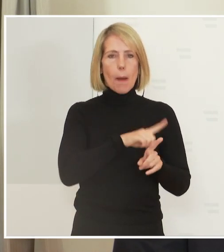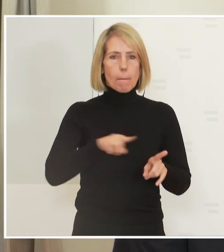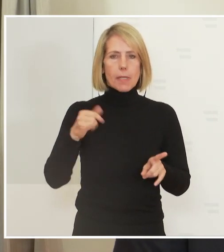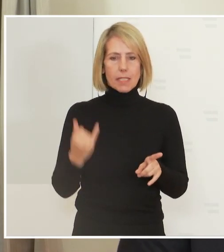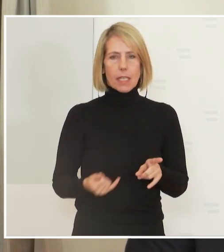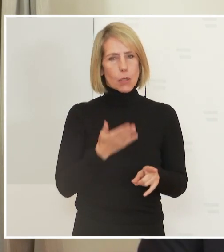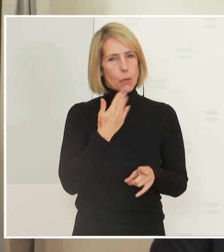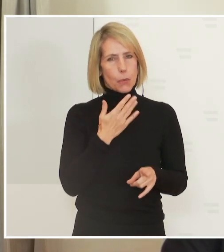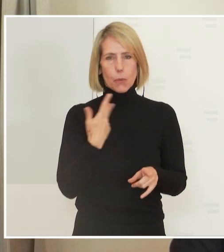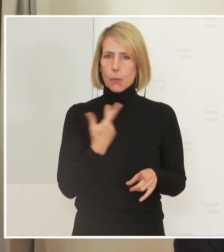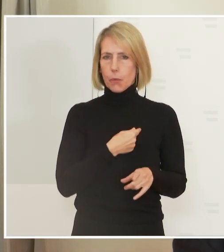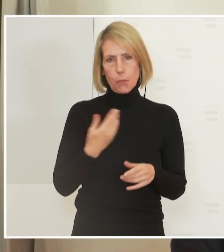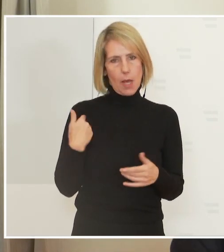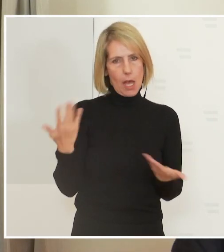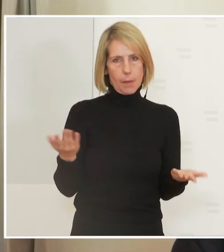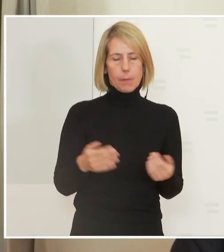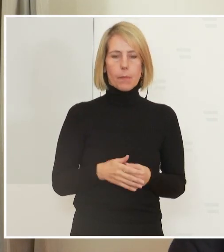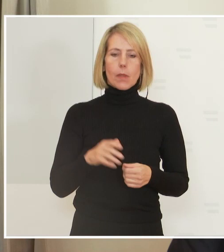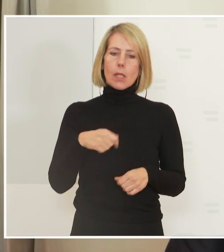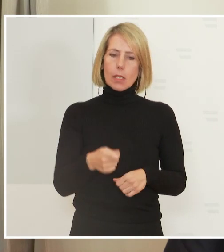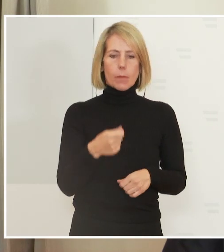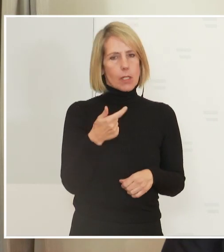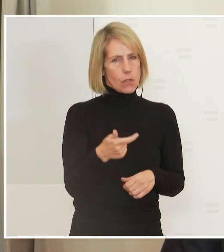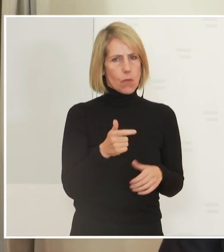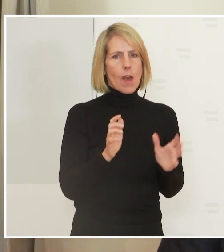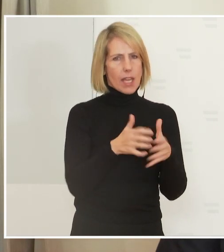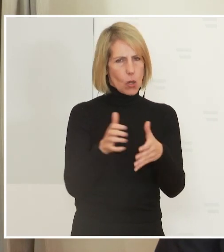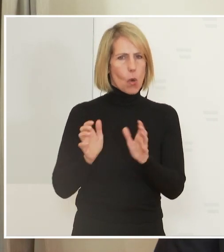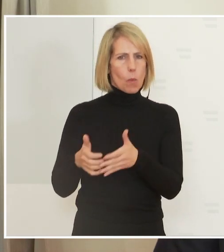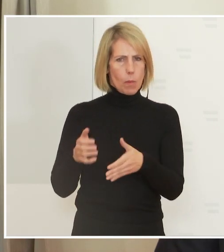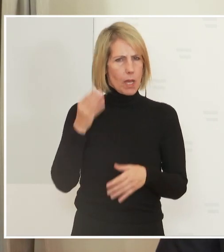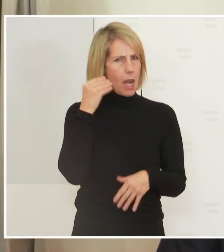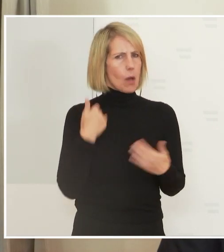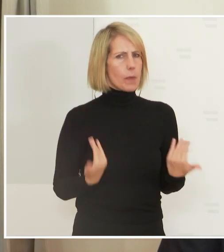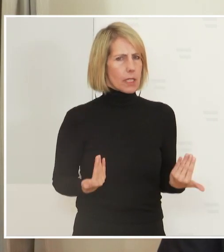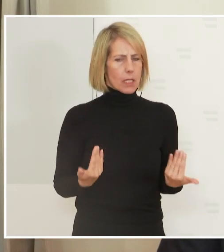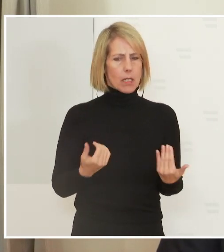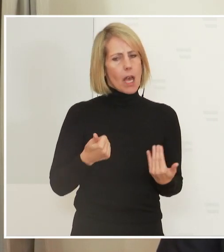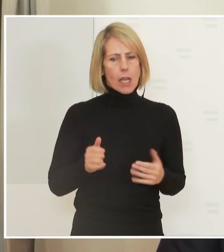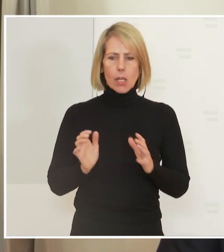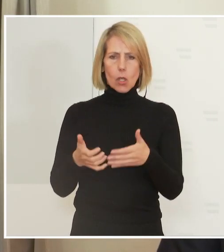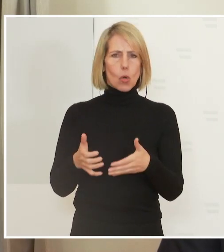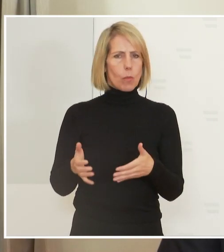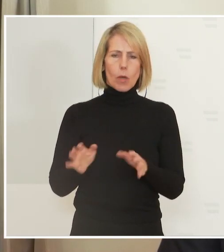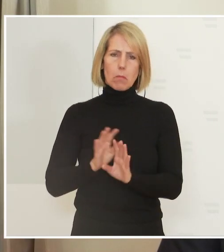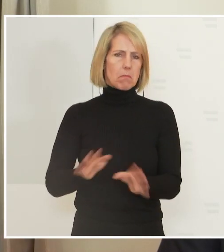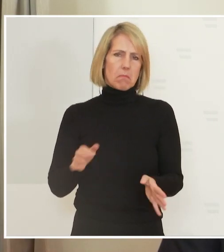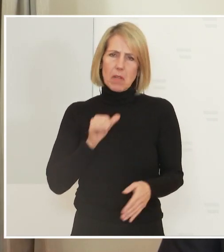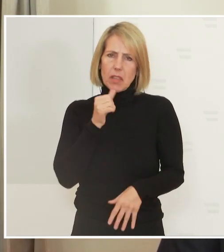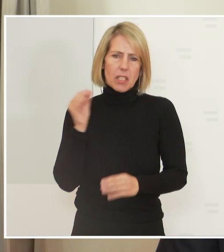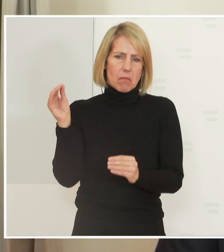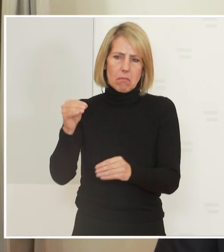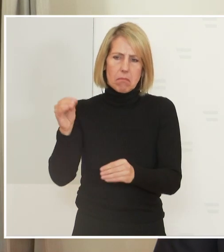nicht impfen ließen. Da gibt es, glaube ich, zwei Gruppen. Die eine werden wir nicht mehr erreichen. Ich habe in letzter Zeit